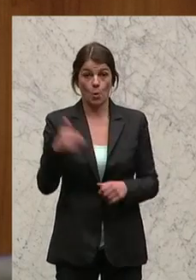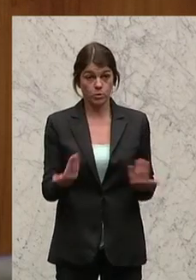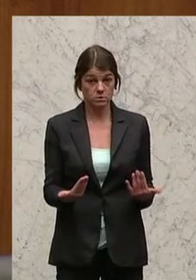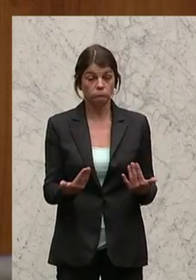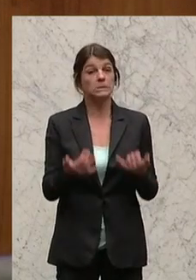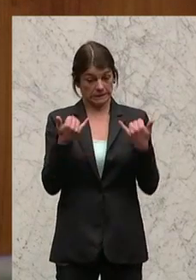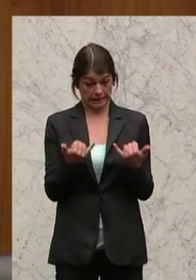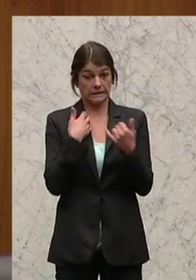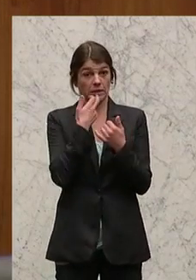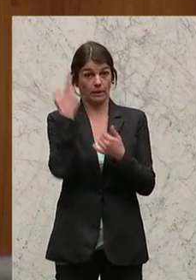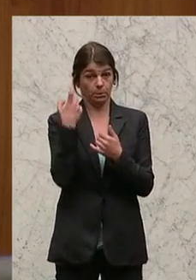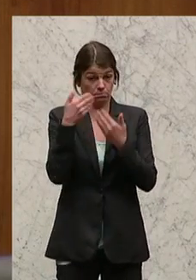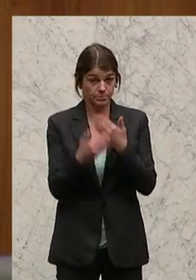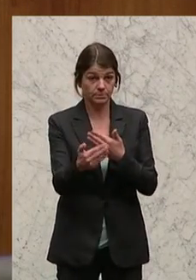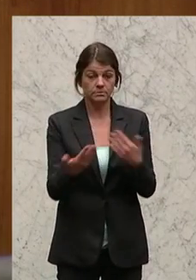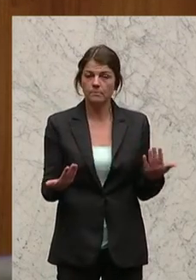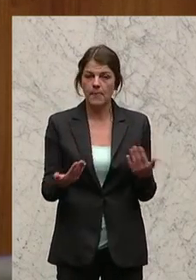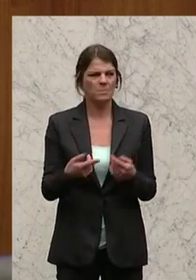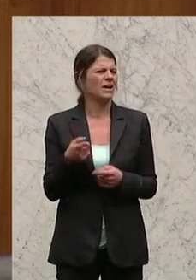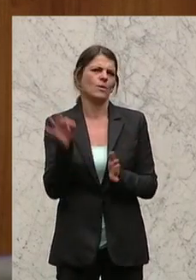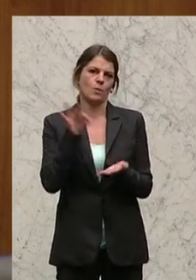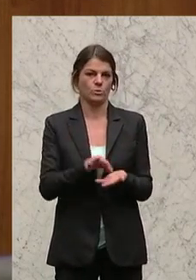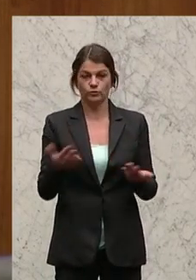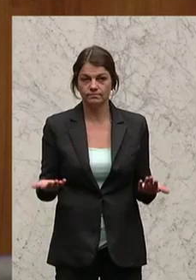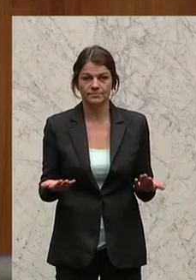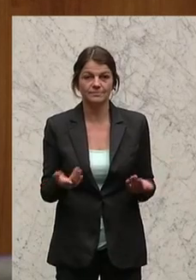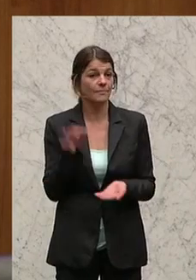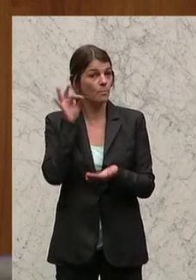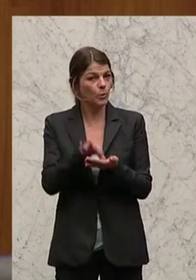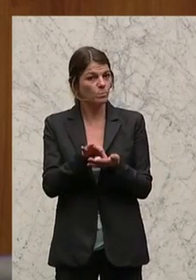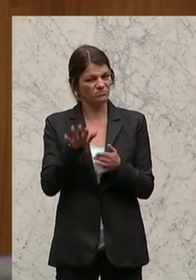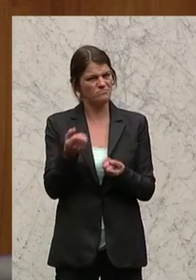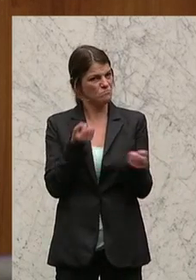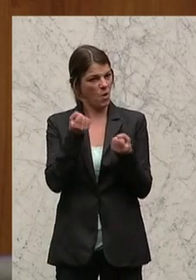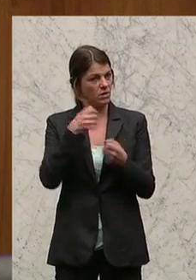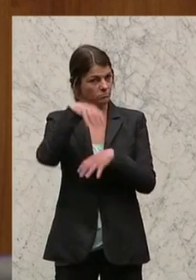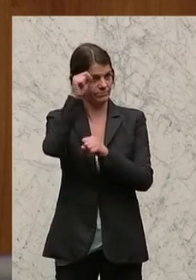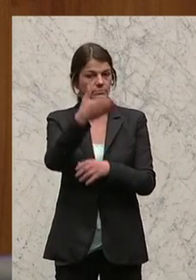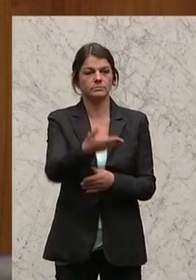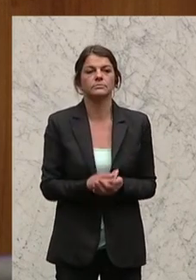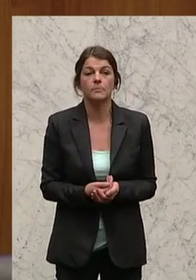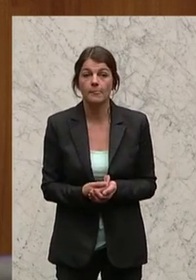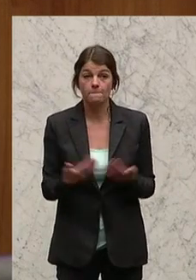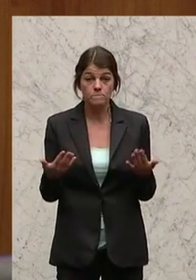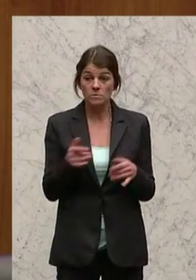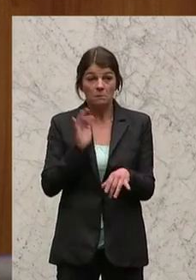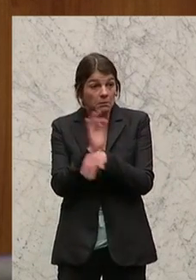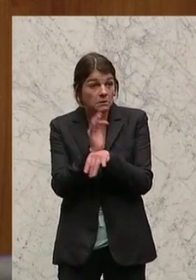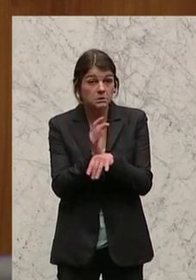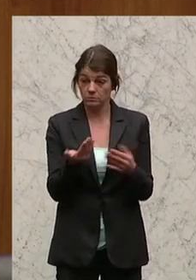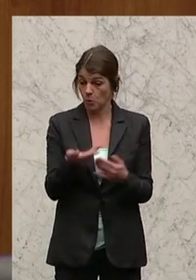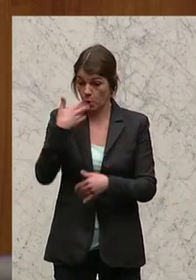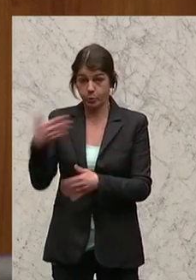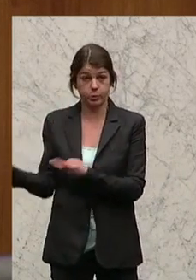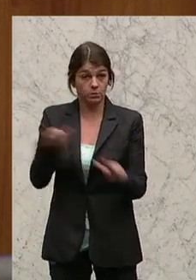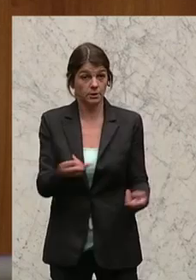Jetzt gehen wir das an. Und das ist eigentlich symbolhaft für das Politikverständnis. Etwas kritisieren, was noch